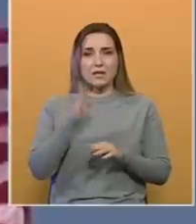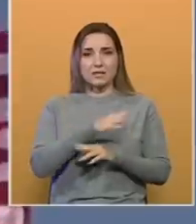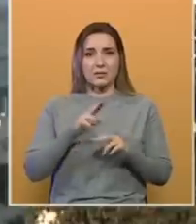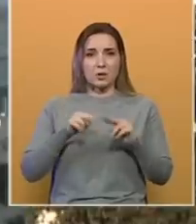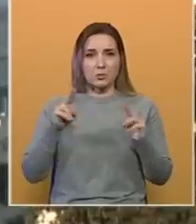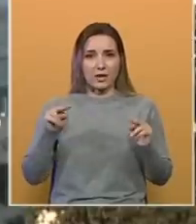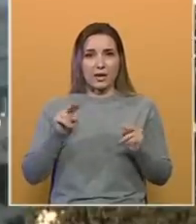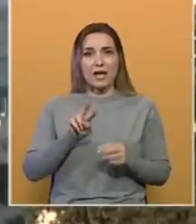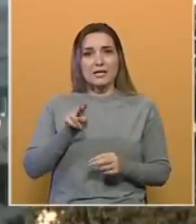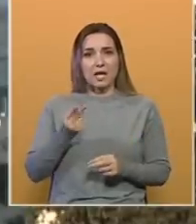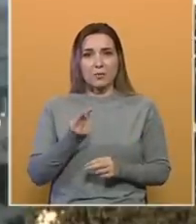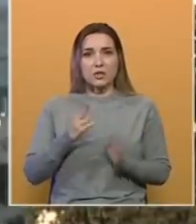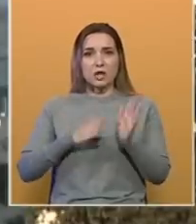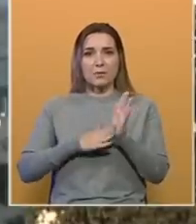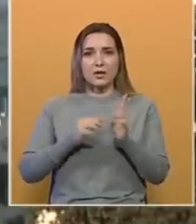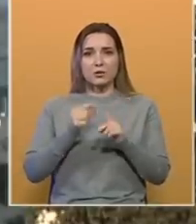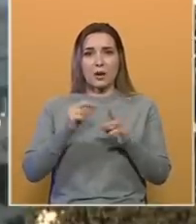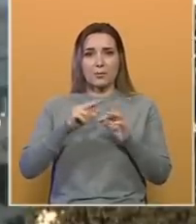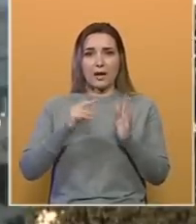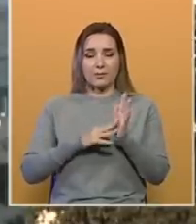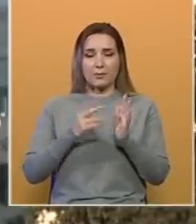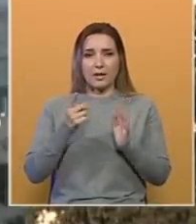Balkana. Zamijenit će Matthew Palmera.